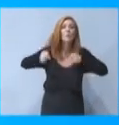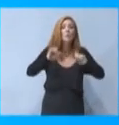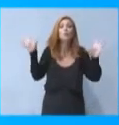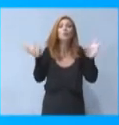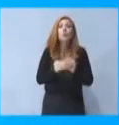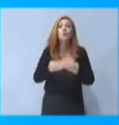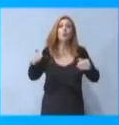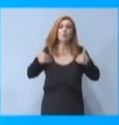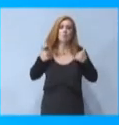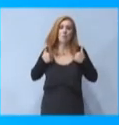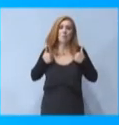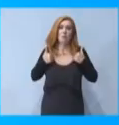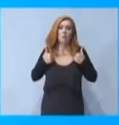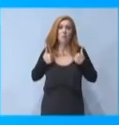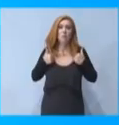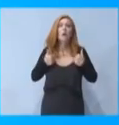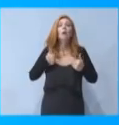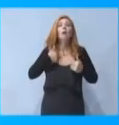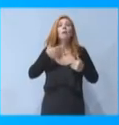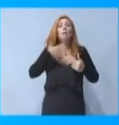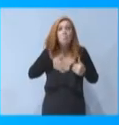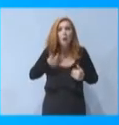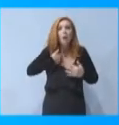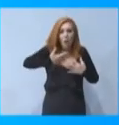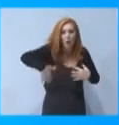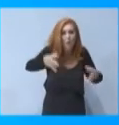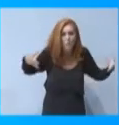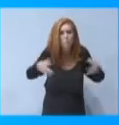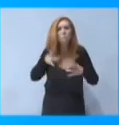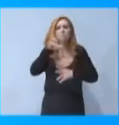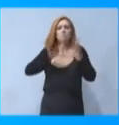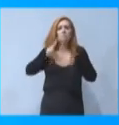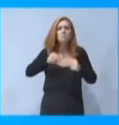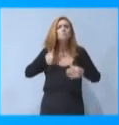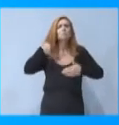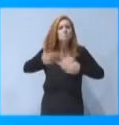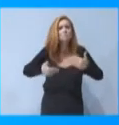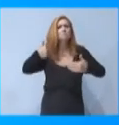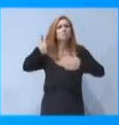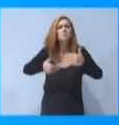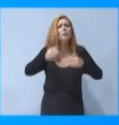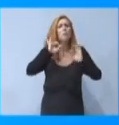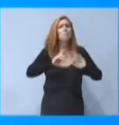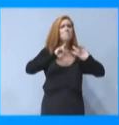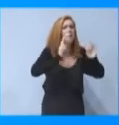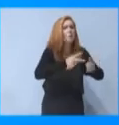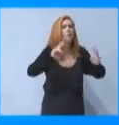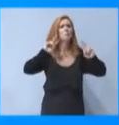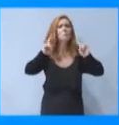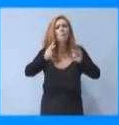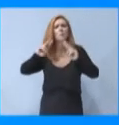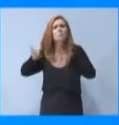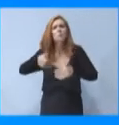Ένα πλαίσιο πολιτικών που θα ήθελα να συζητήσουμε μαζί. Βήμα-βήμα σε κάθε περιφέρεια της χώρας τους επόμενους μήνες.